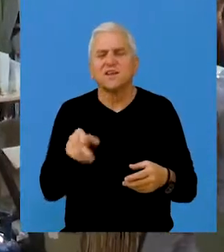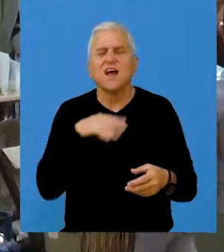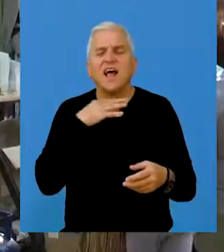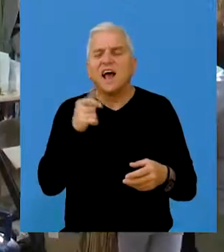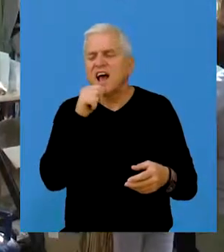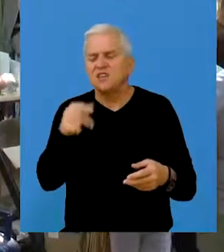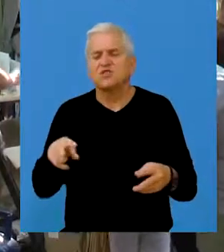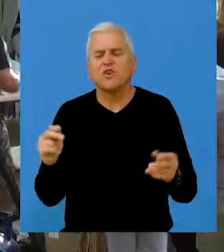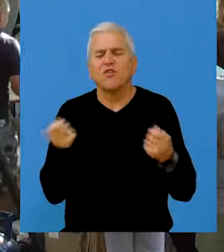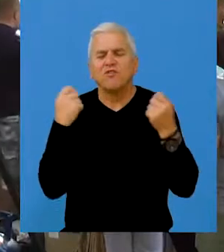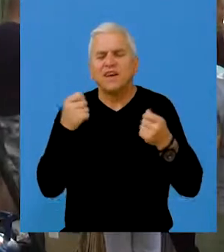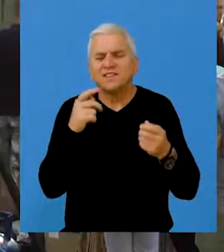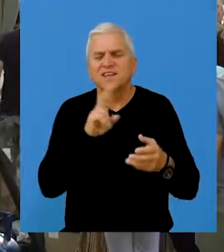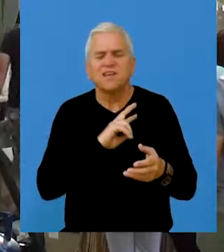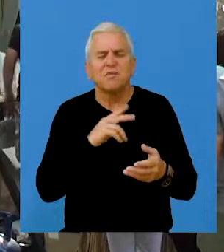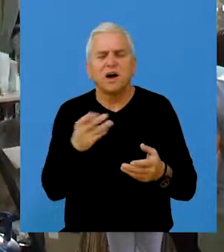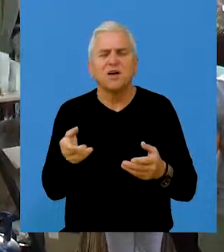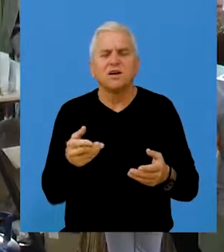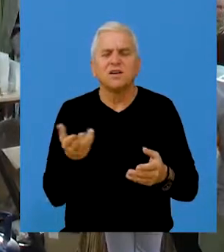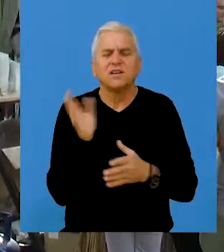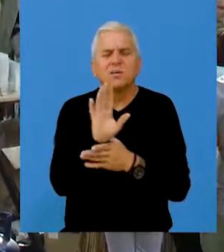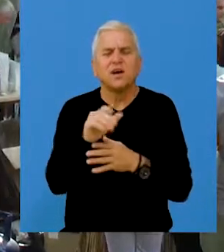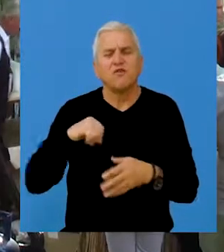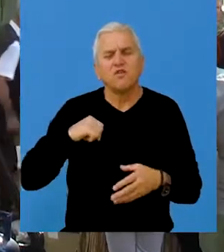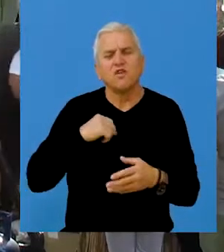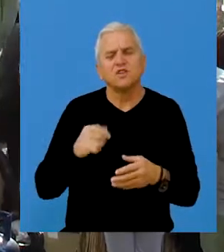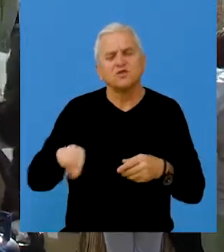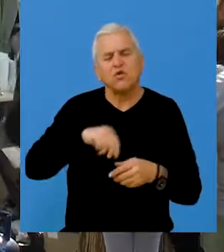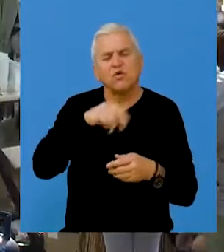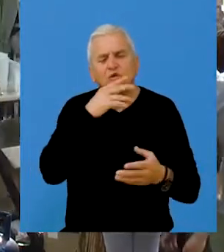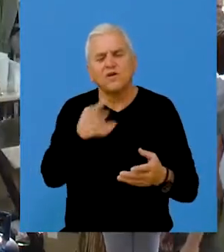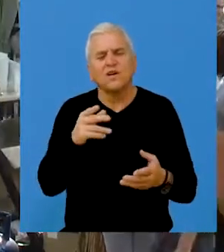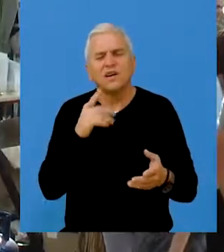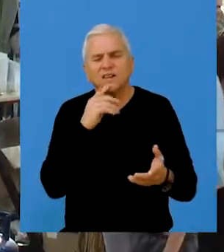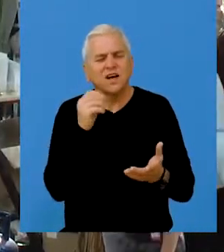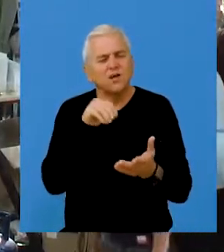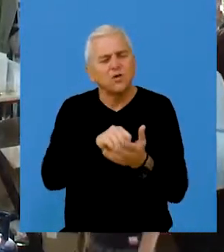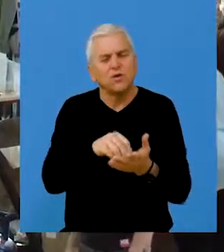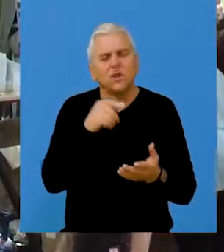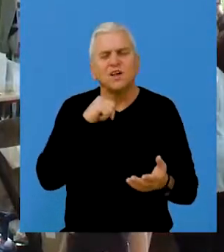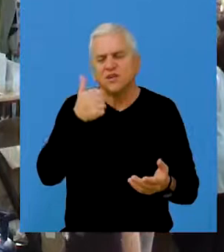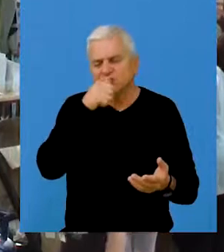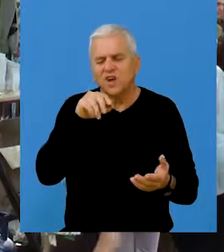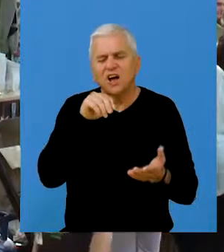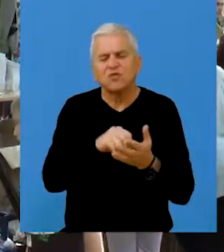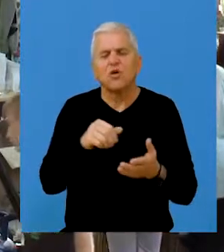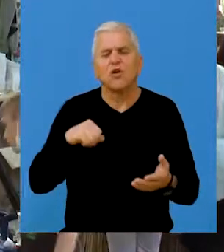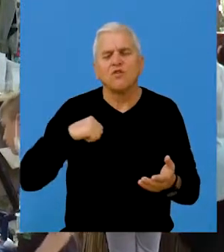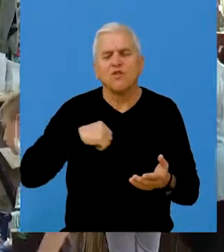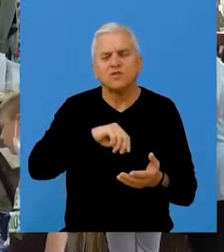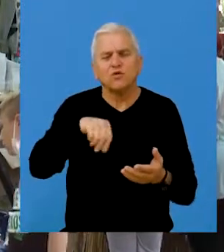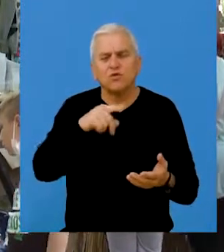Gastrofest ima za cilj da predstavi vojvodjansku gastronomiju i negde da definiše šta znači ta vojvodjanska